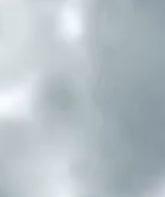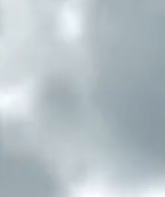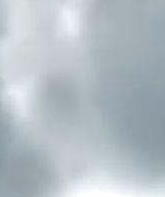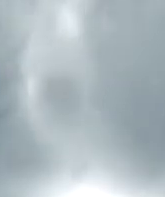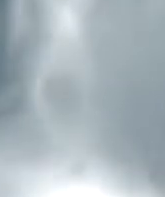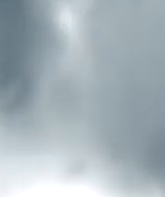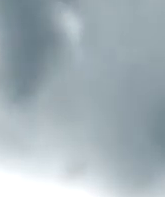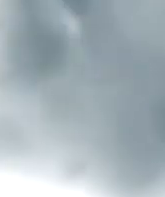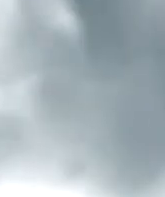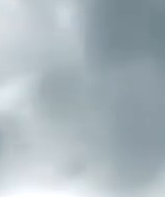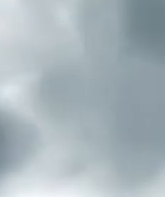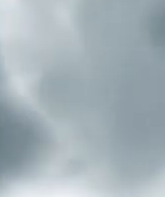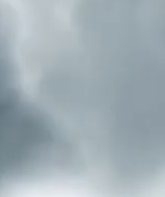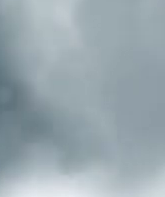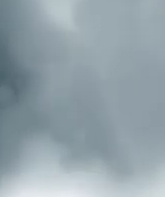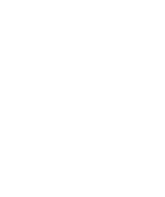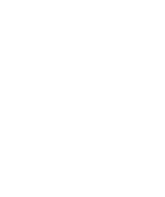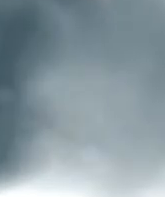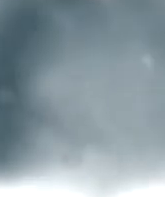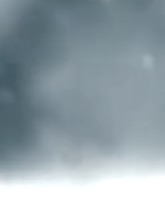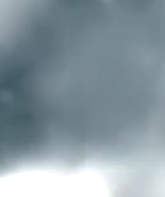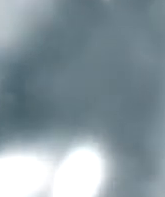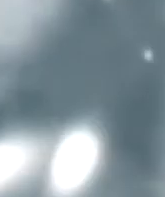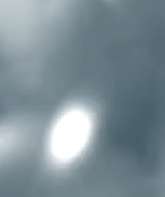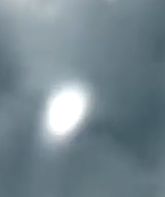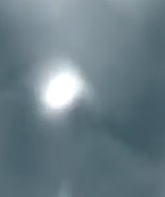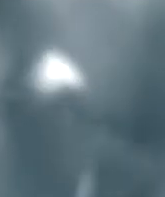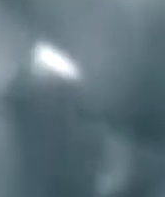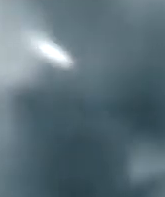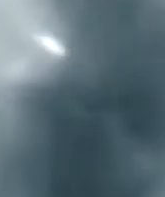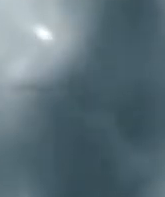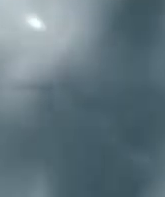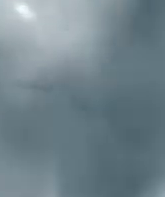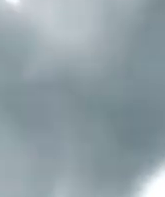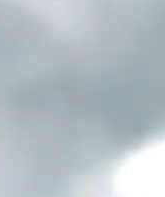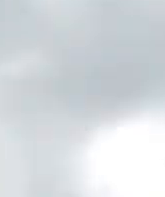字幕盛